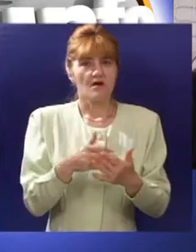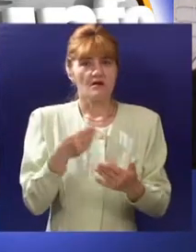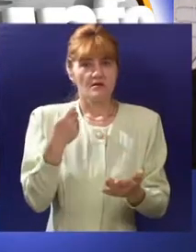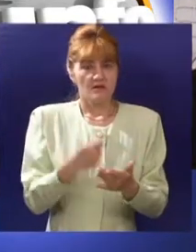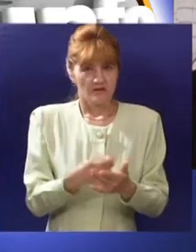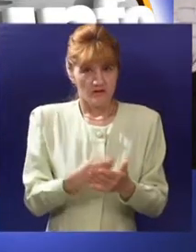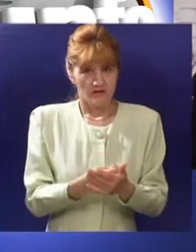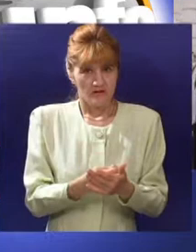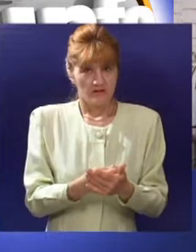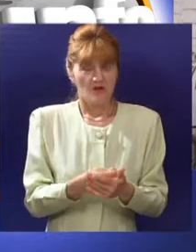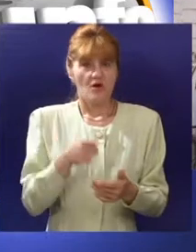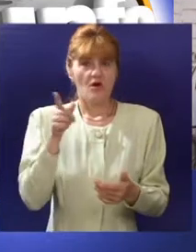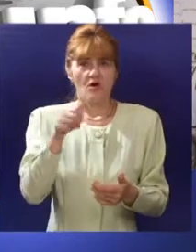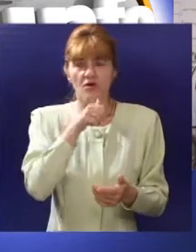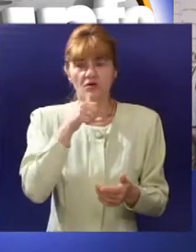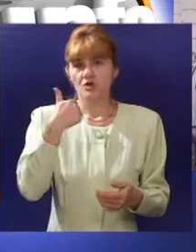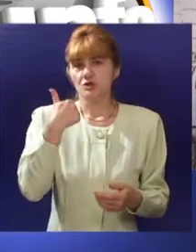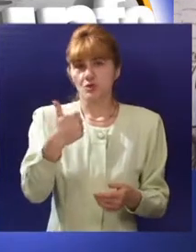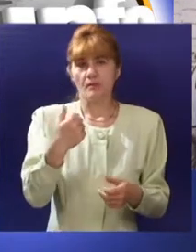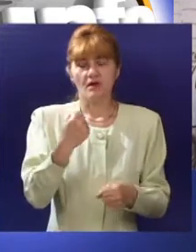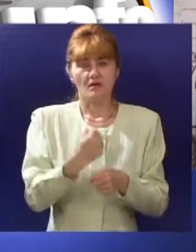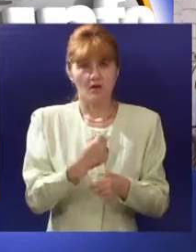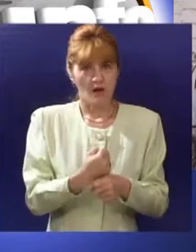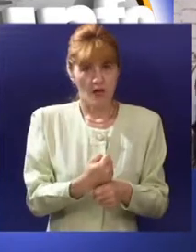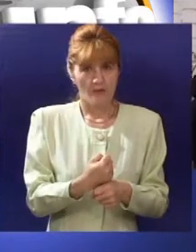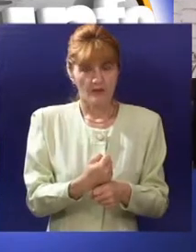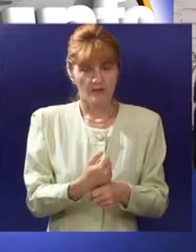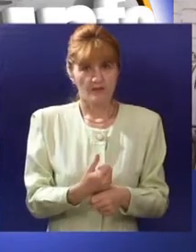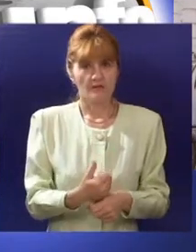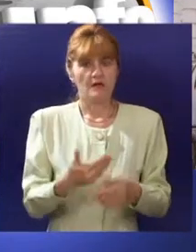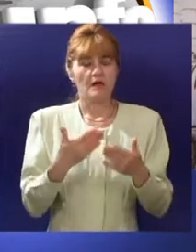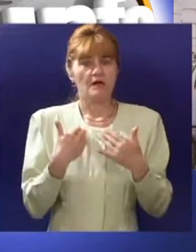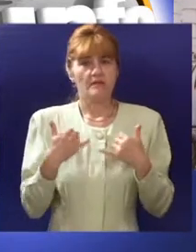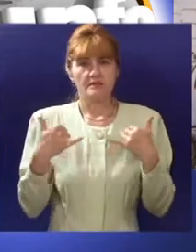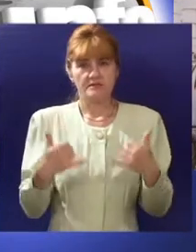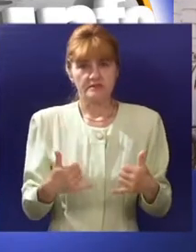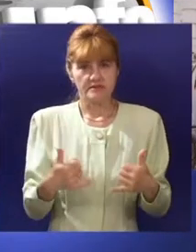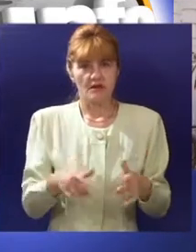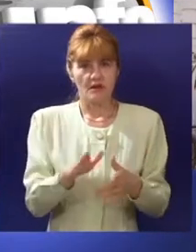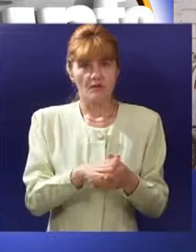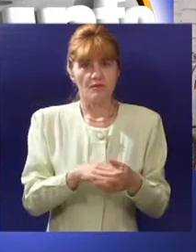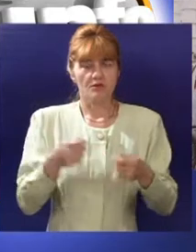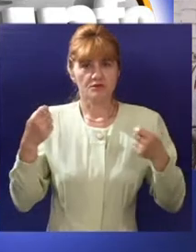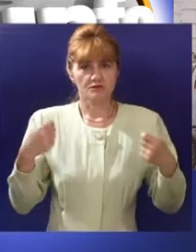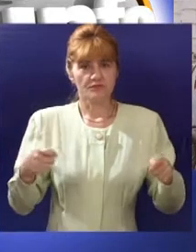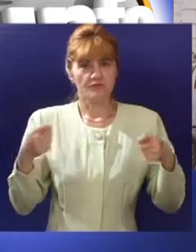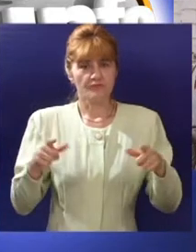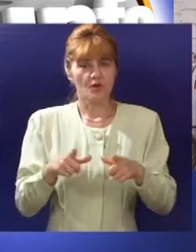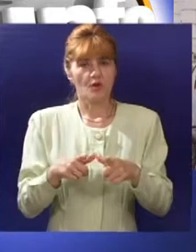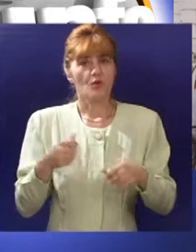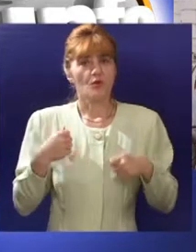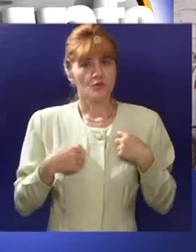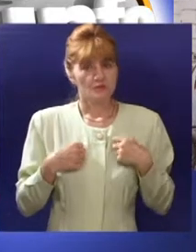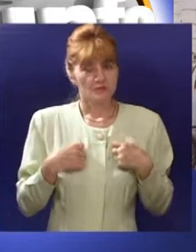od 40 miliona evra, znači da je nešto fenomenalno napravio, a da bi mi to usvojili u proizvodnji u